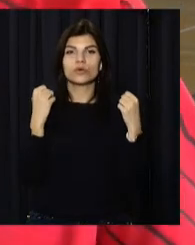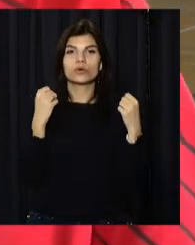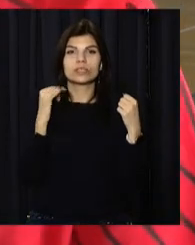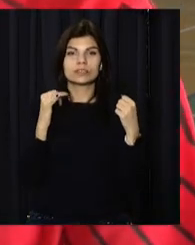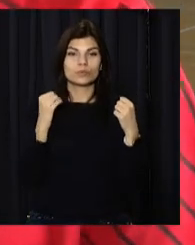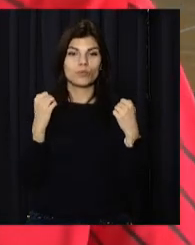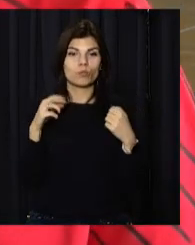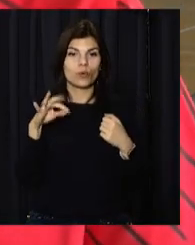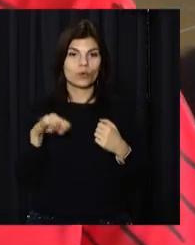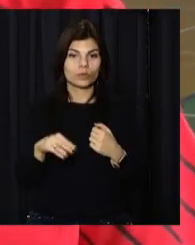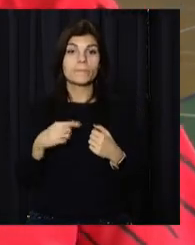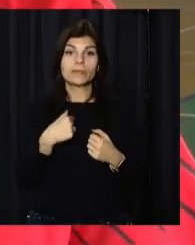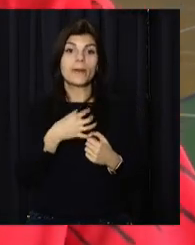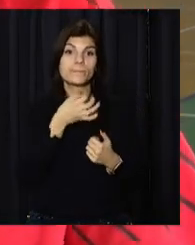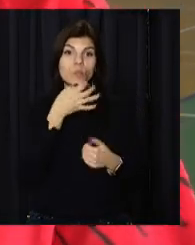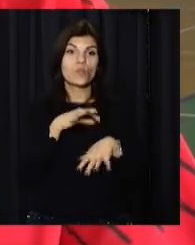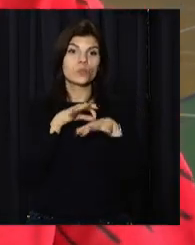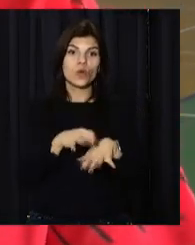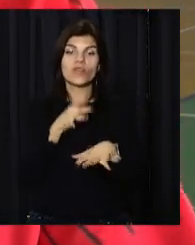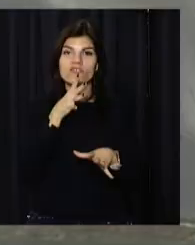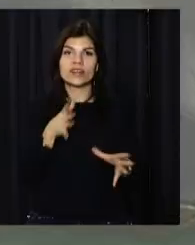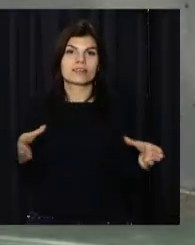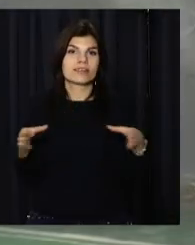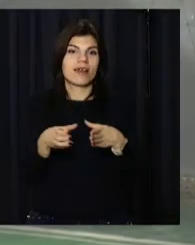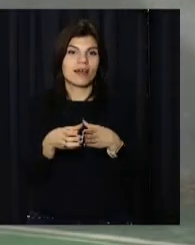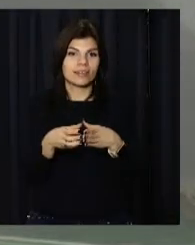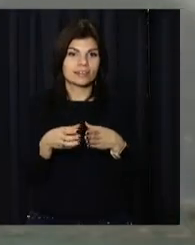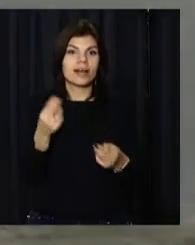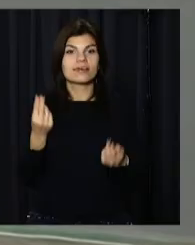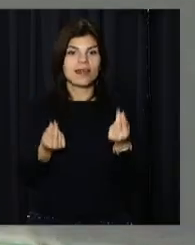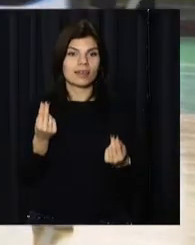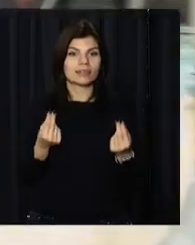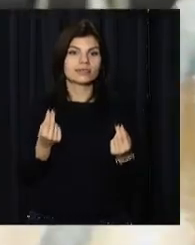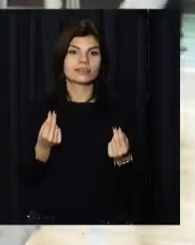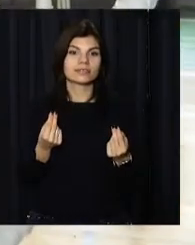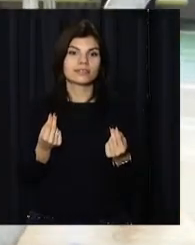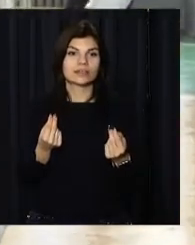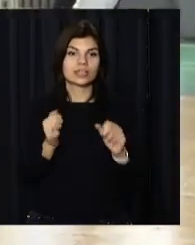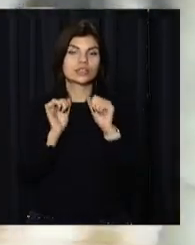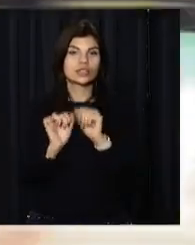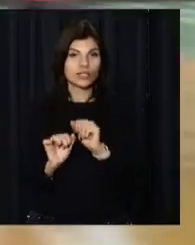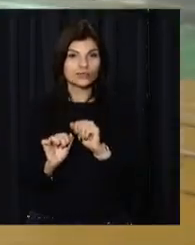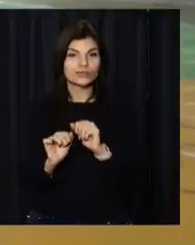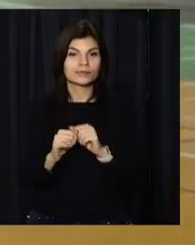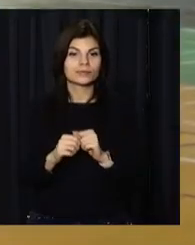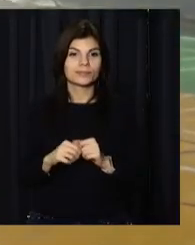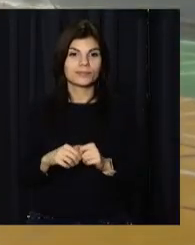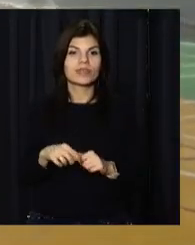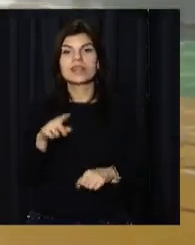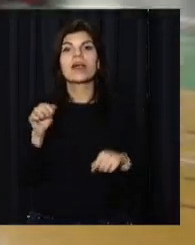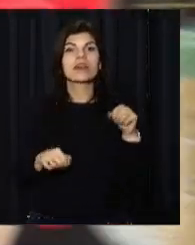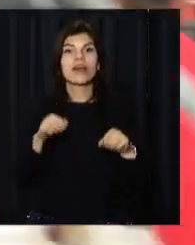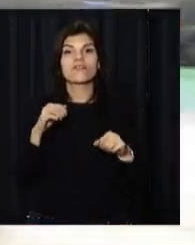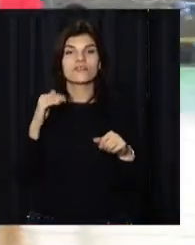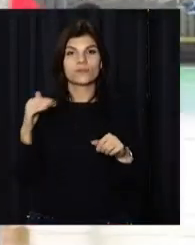Нам подобається проводити час разом, грати, захищати. Рівні можливості, тому